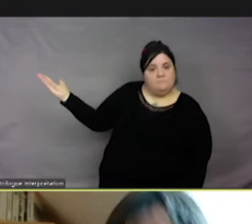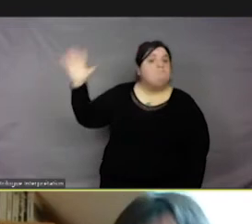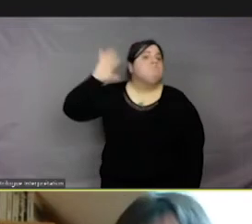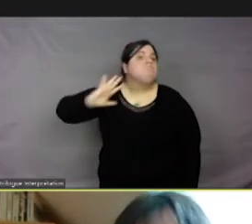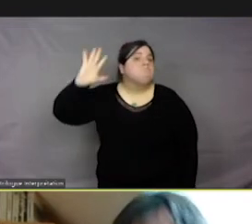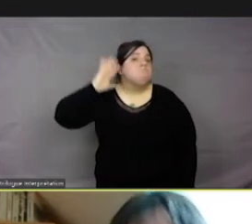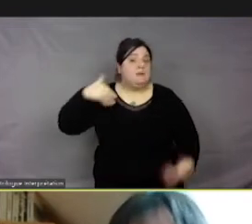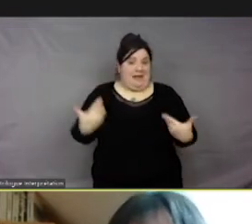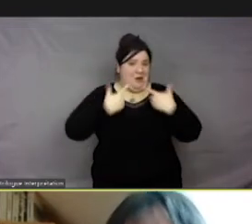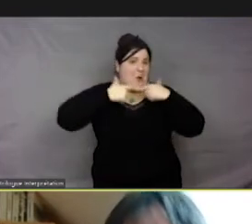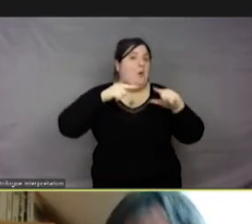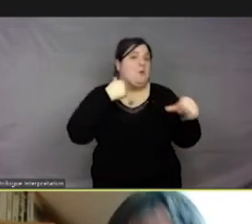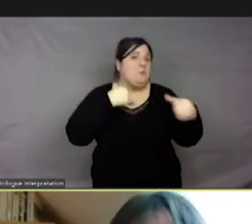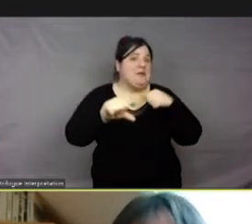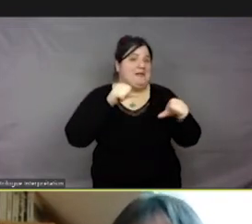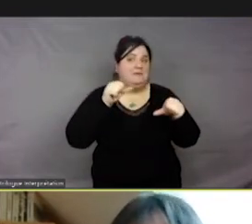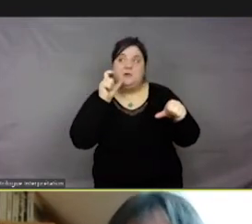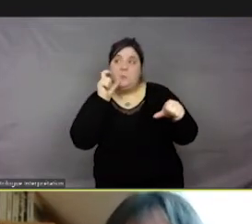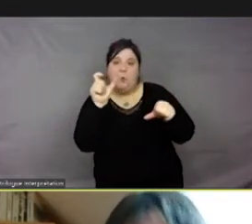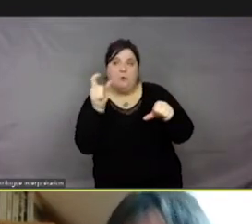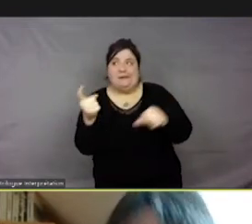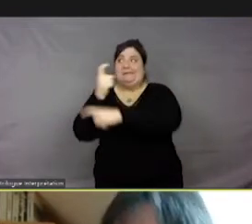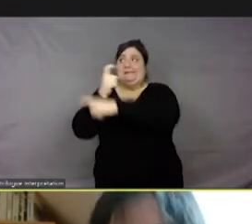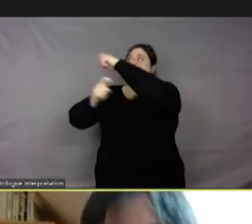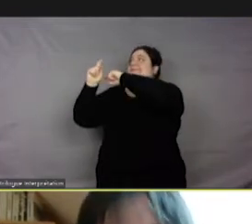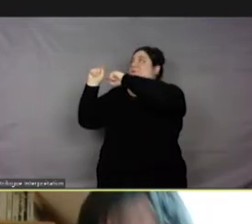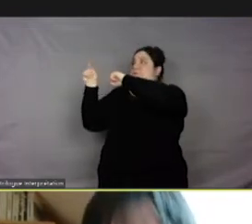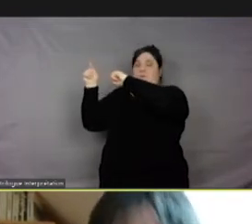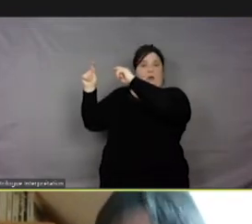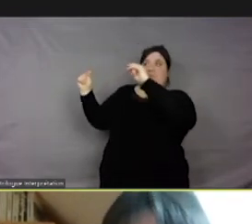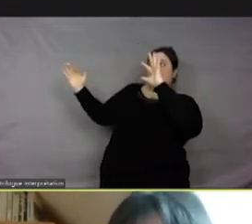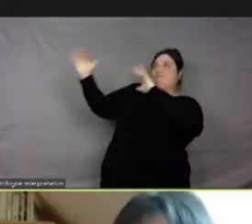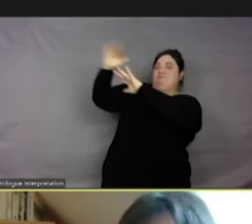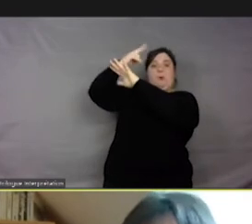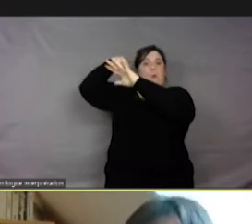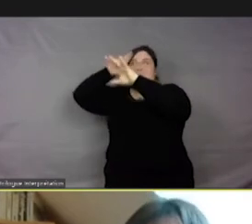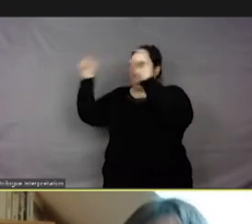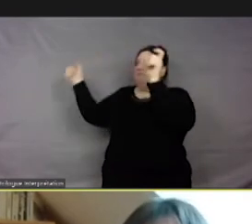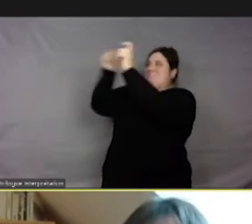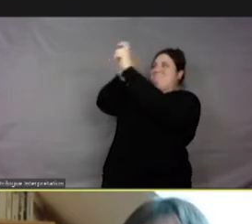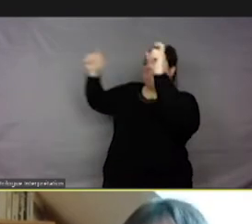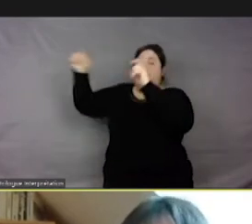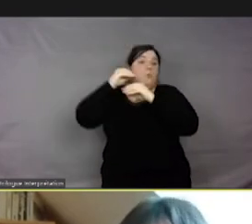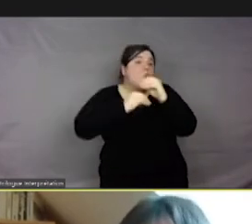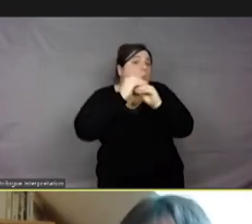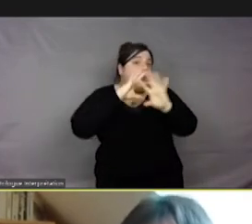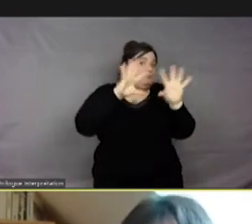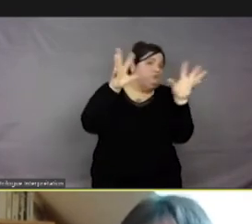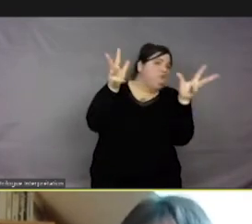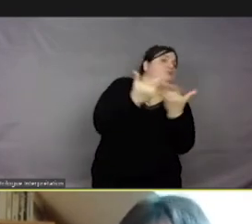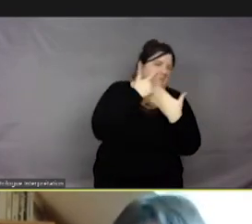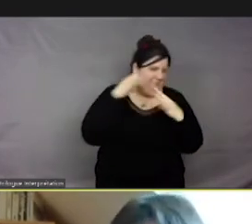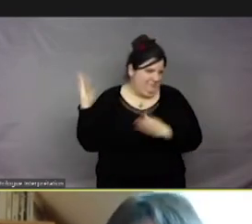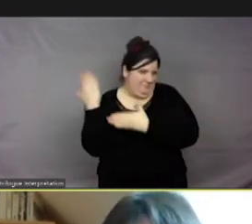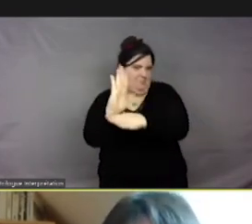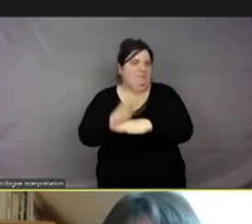parlons actuellement ont pris naissance et ont évolué dans toute l'Europe, voire dans le monde. Alors, pourquoi c